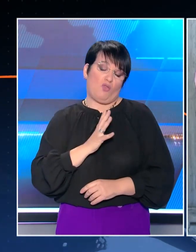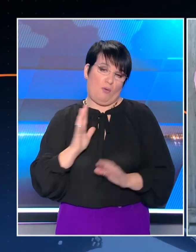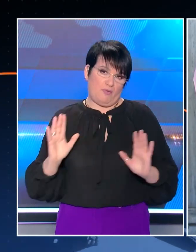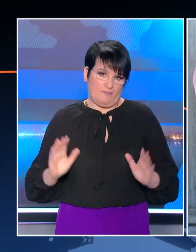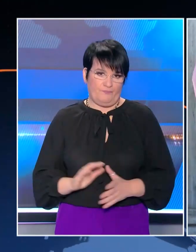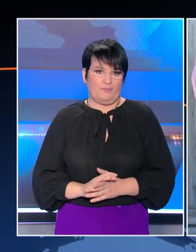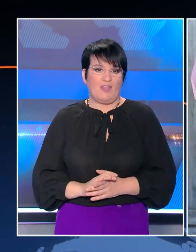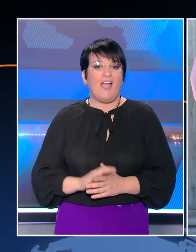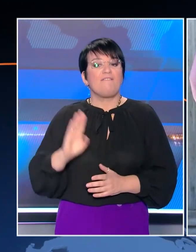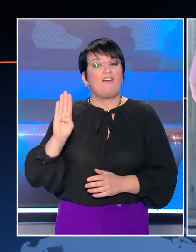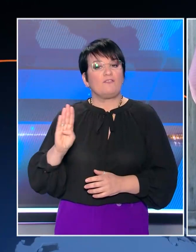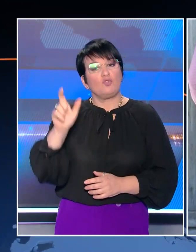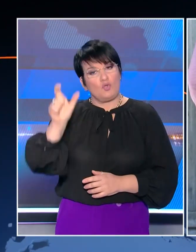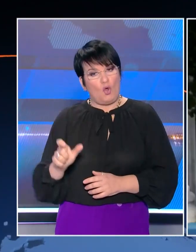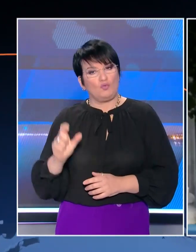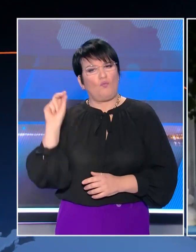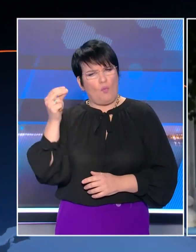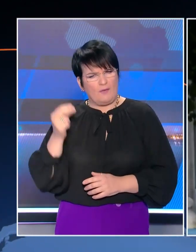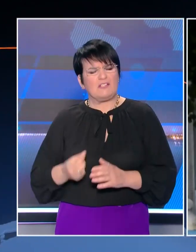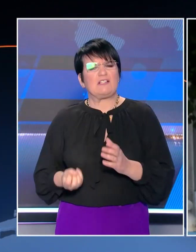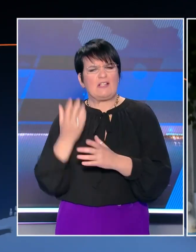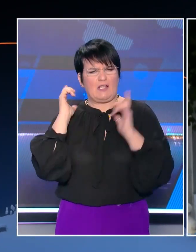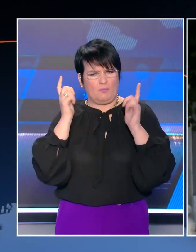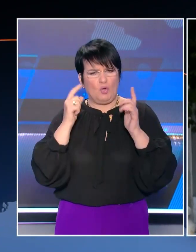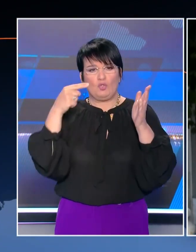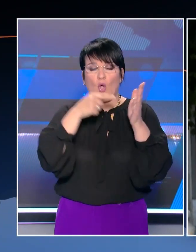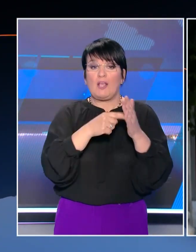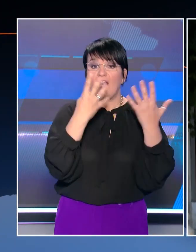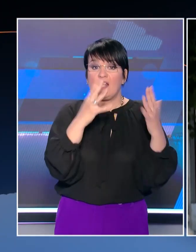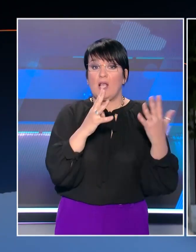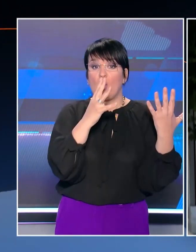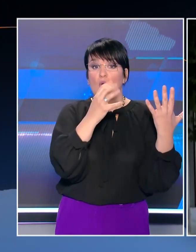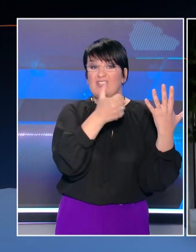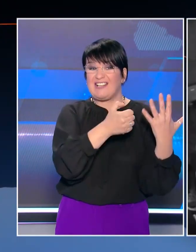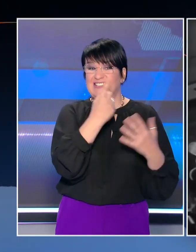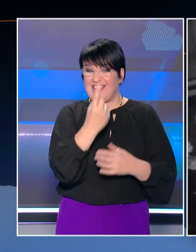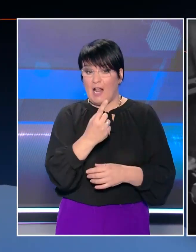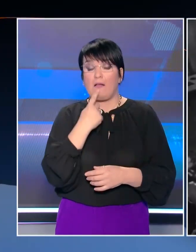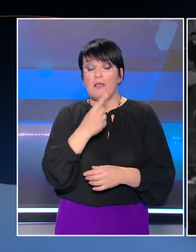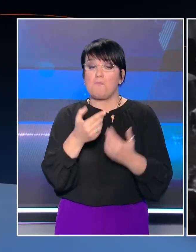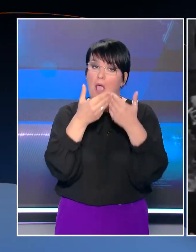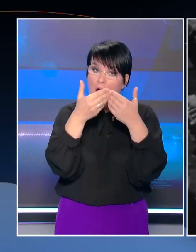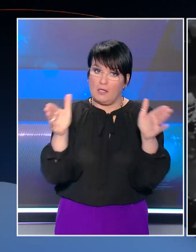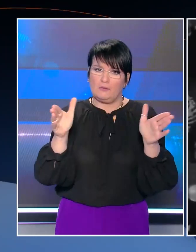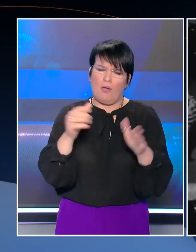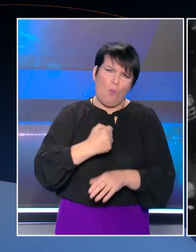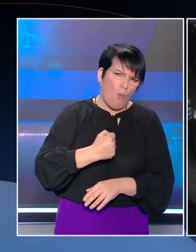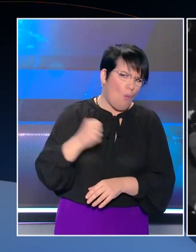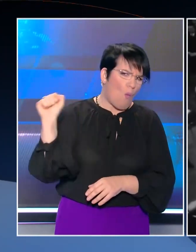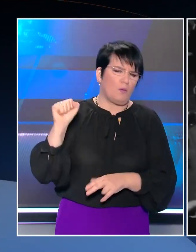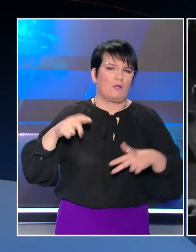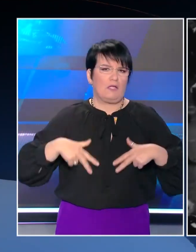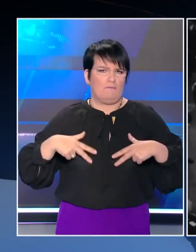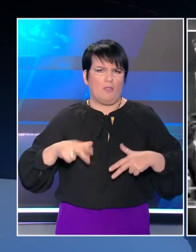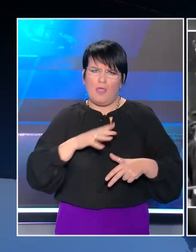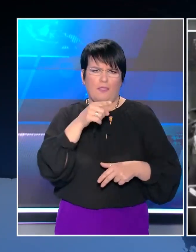Ο Γιάννης Βαρβιτσιώτης, ιστορικός τέλεχος της Νέας Δημοκρατίας και βουλευτής από το 1961, εξέφρασε ανοιχτά την αντίθεσή του με την απόφαση